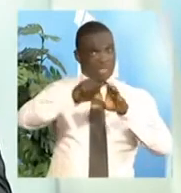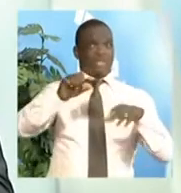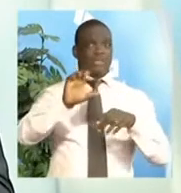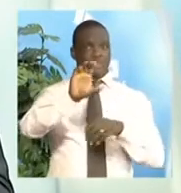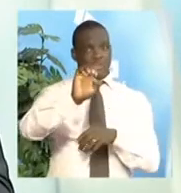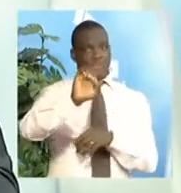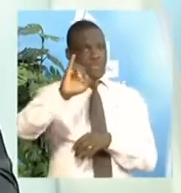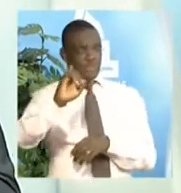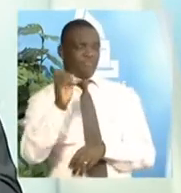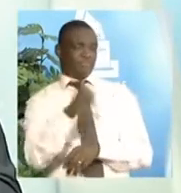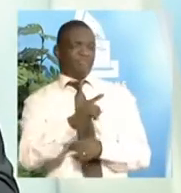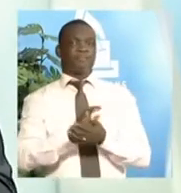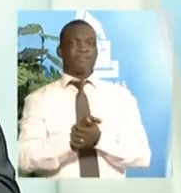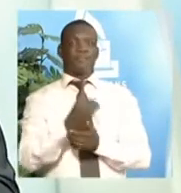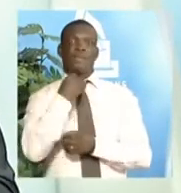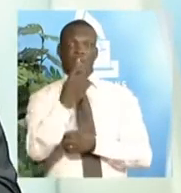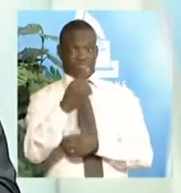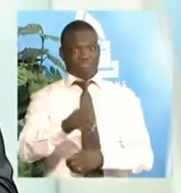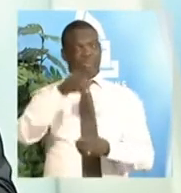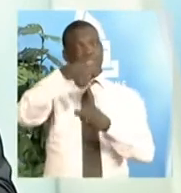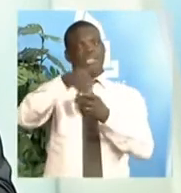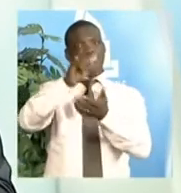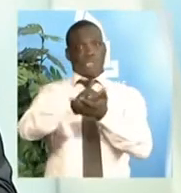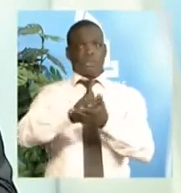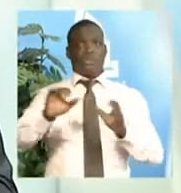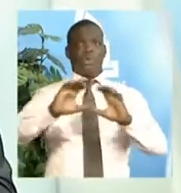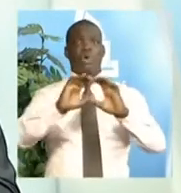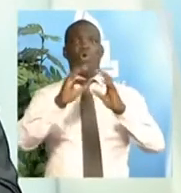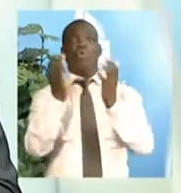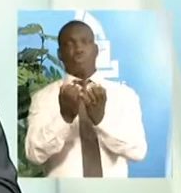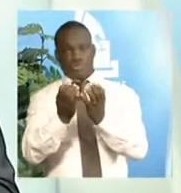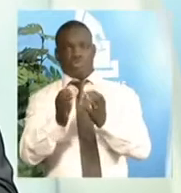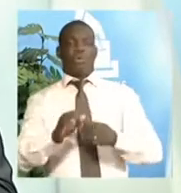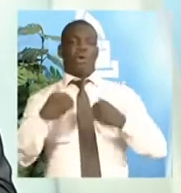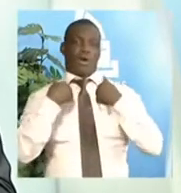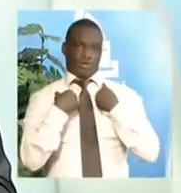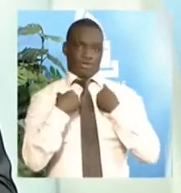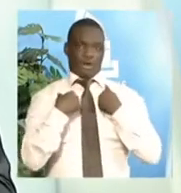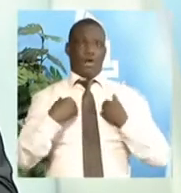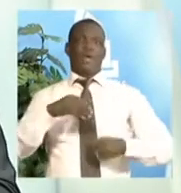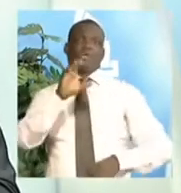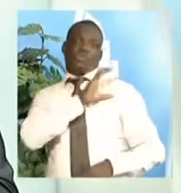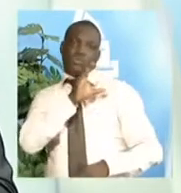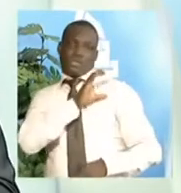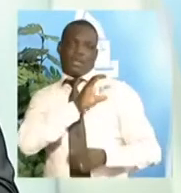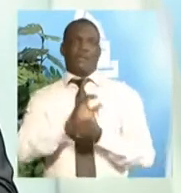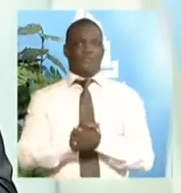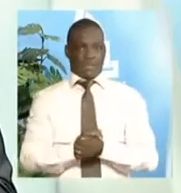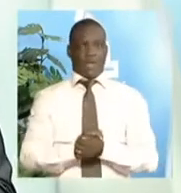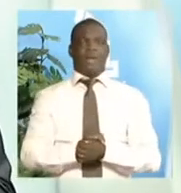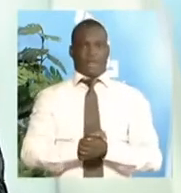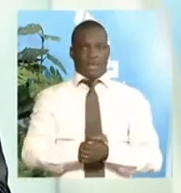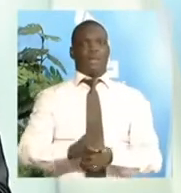dans chaque commission électorale locale, il y a des commissaires à côté desquels se trouvent les